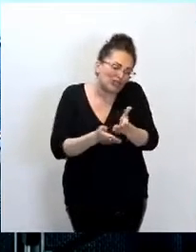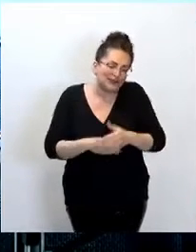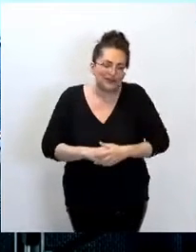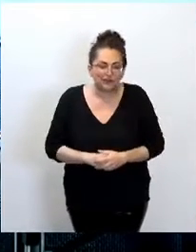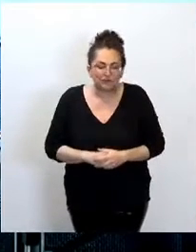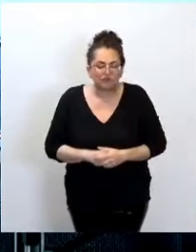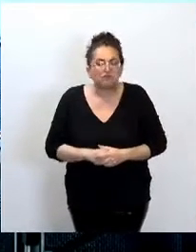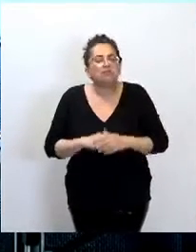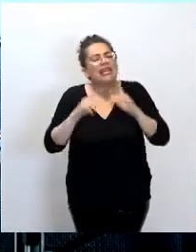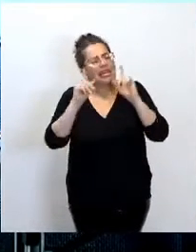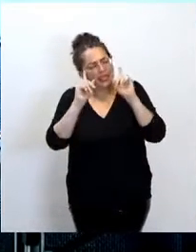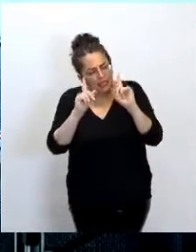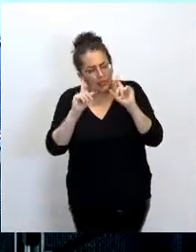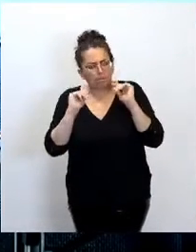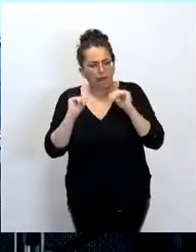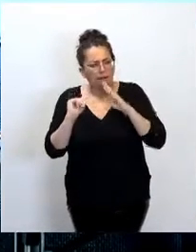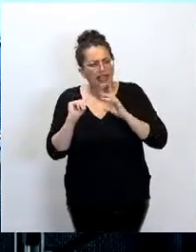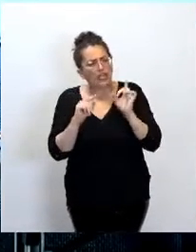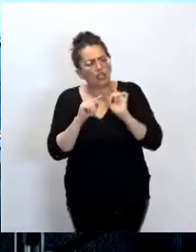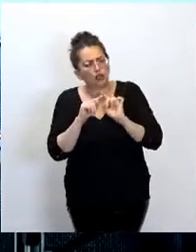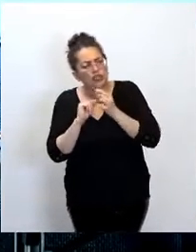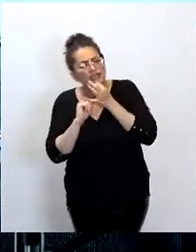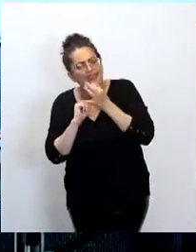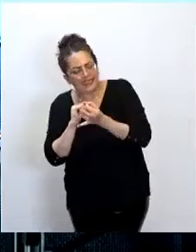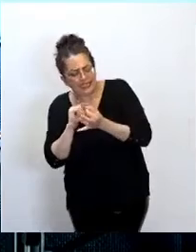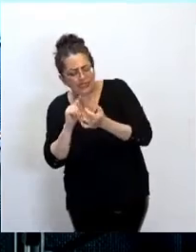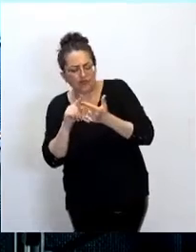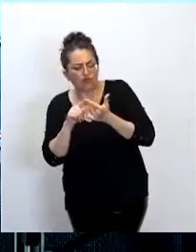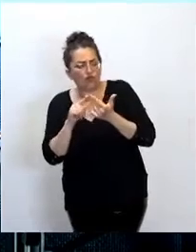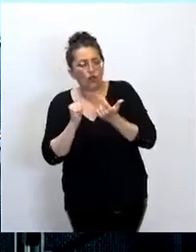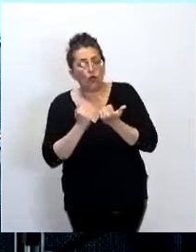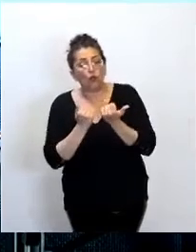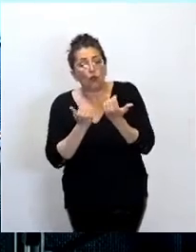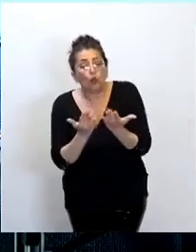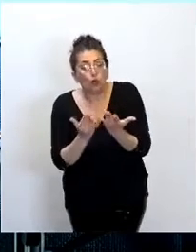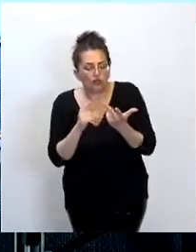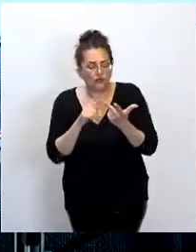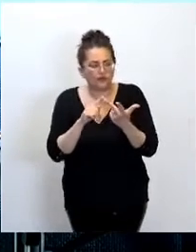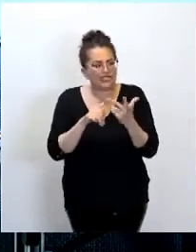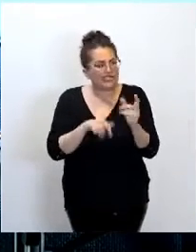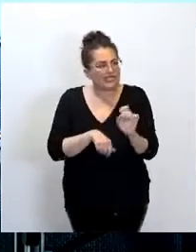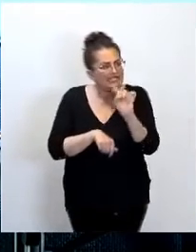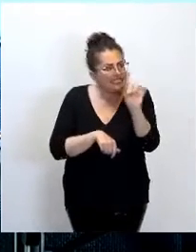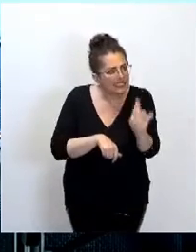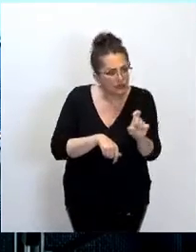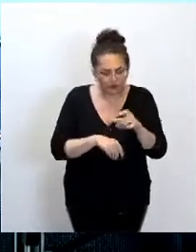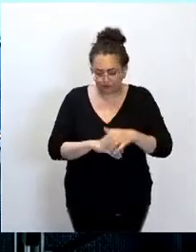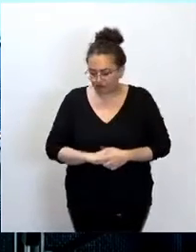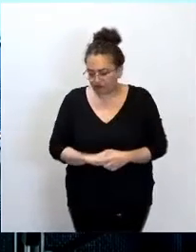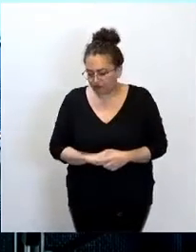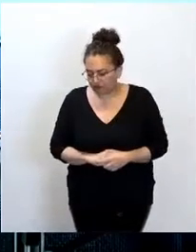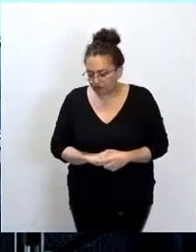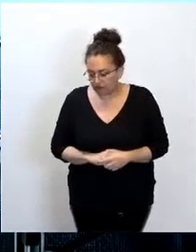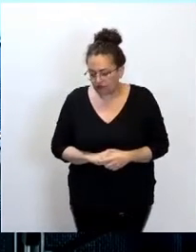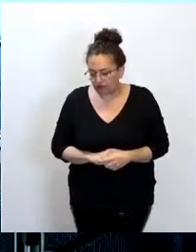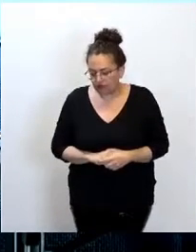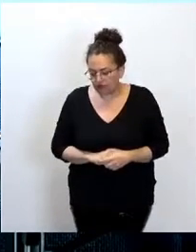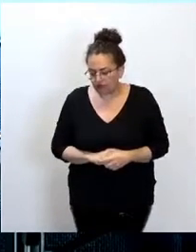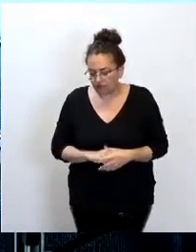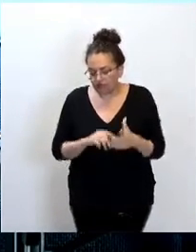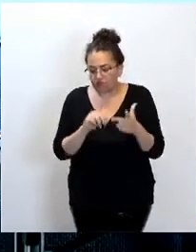des remarques et aussi quelques suggestions que je vous soumets. Commençons par les questions.